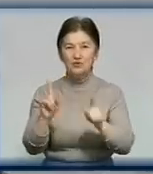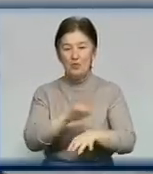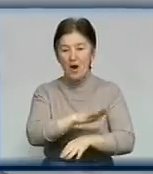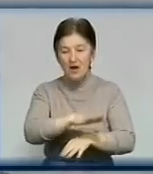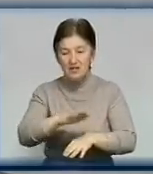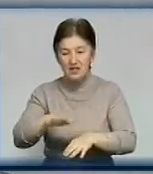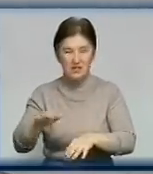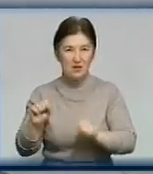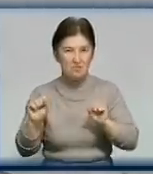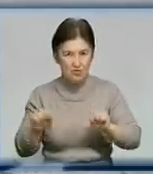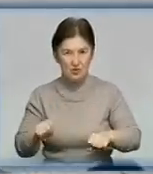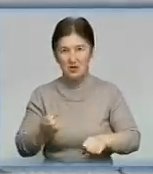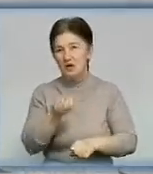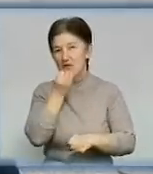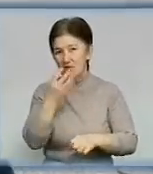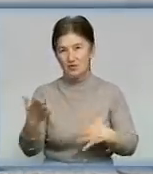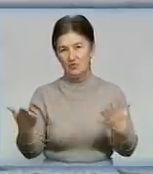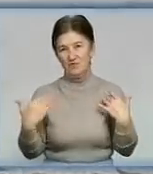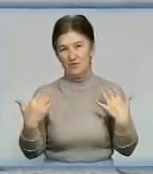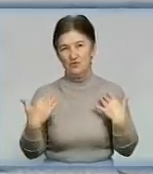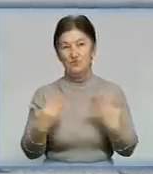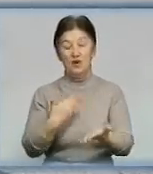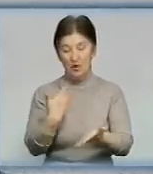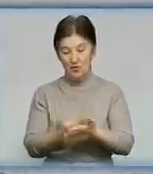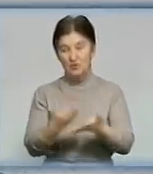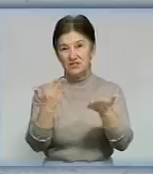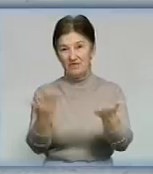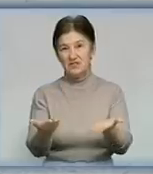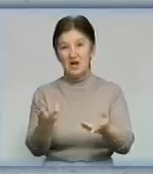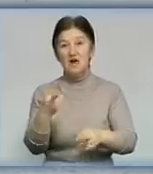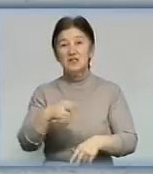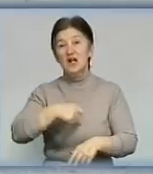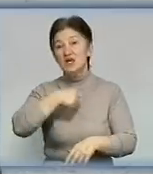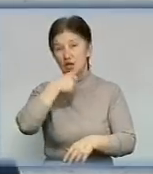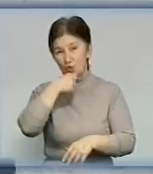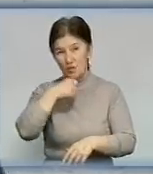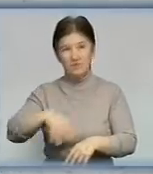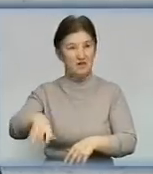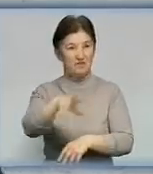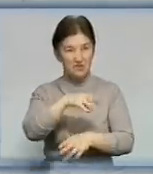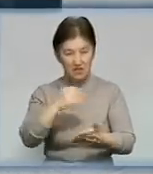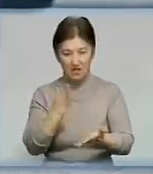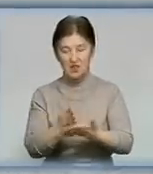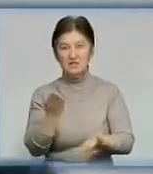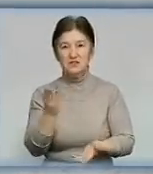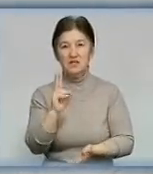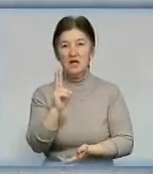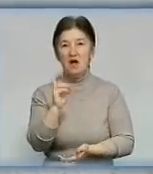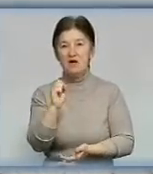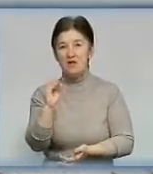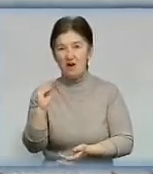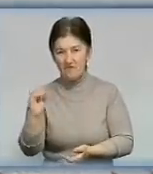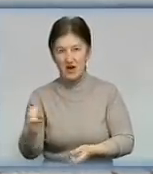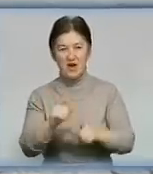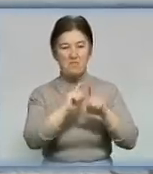могли дуже гарно відпочивати. Оце і все. А так для дорослих у нас все є. Кафе, багазини,